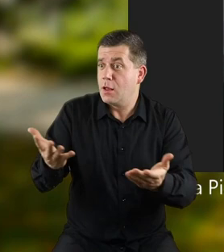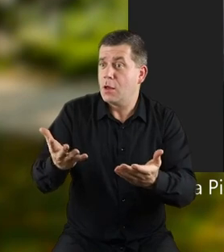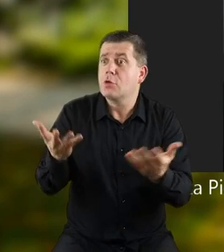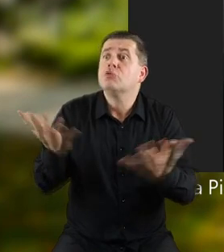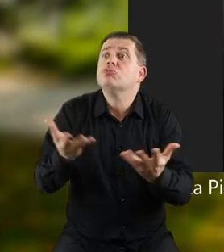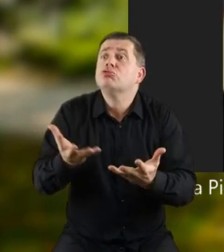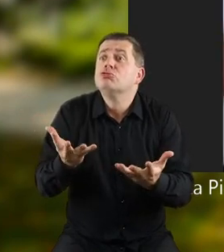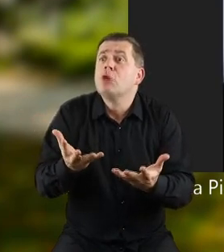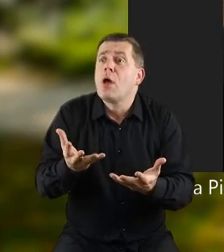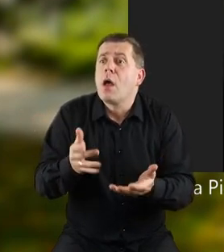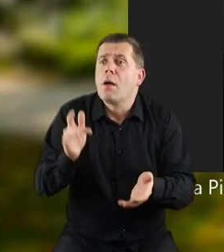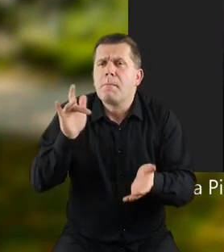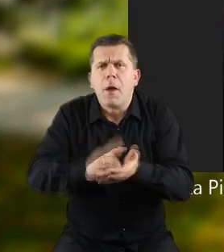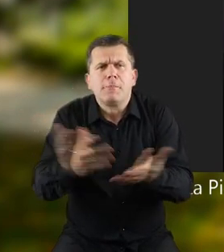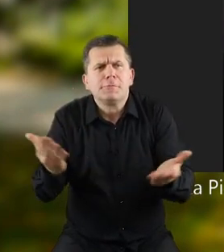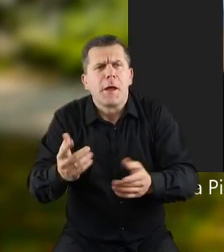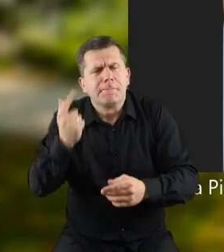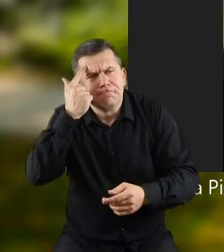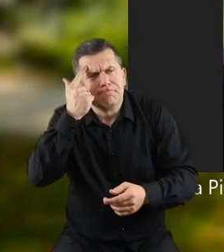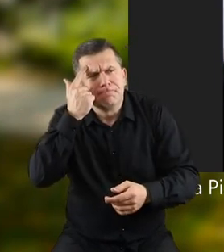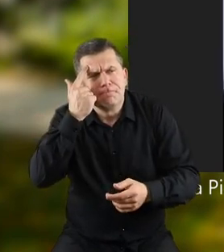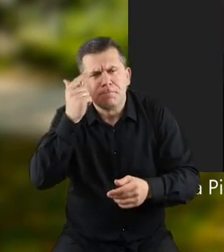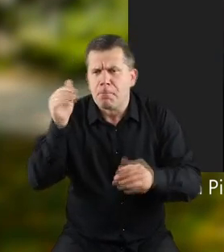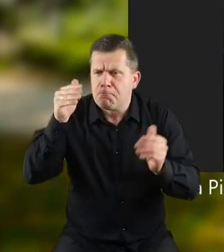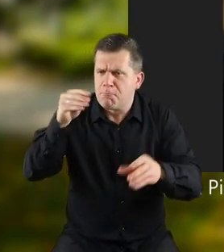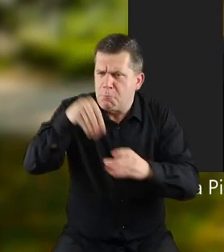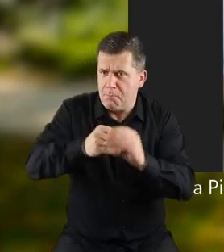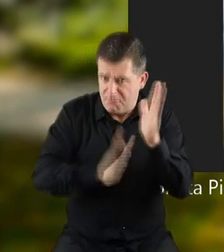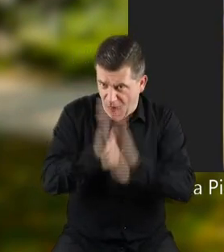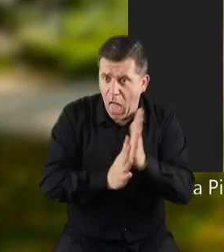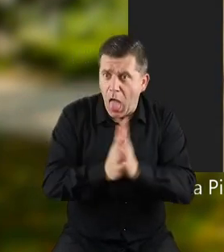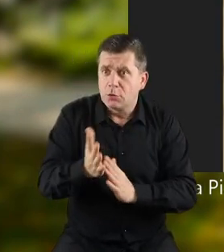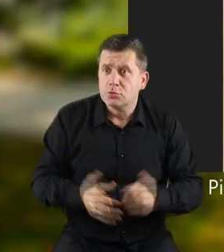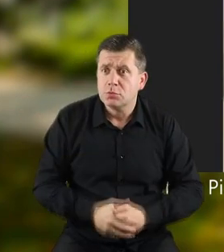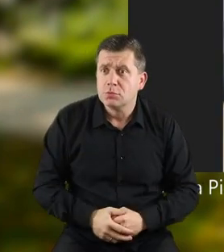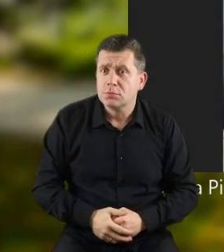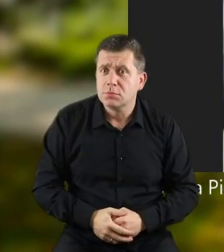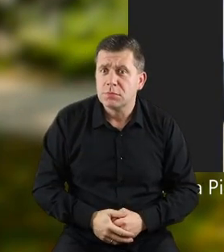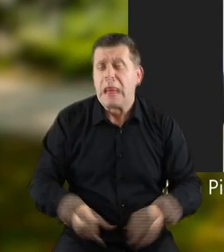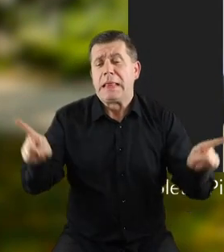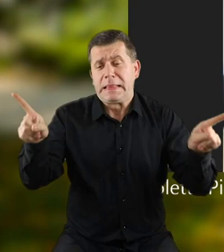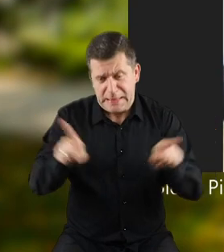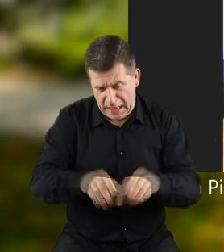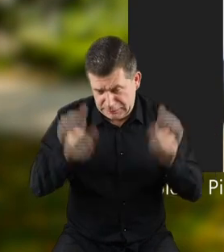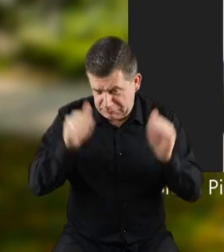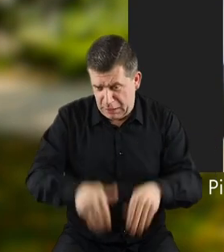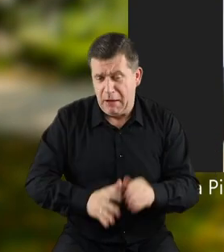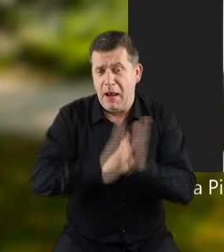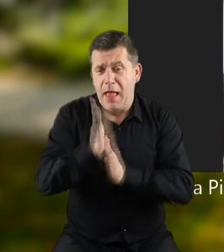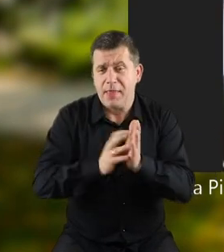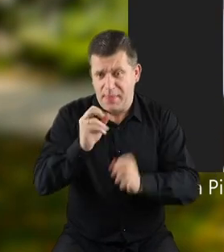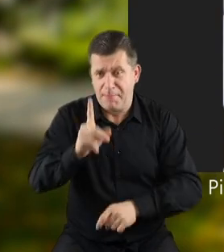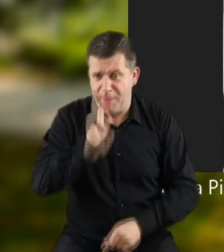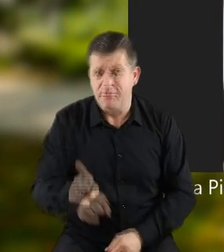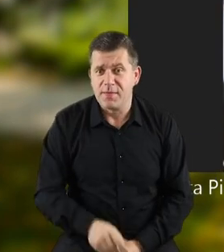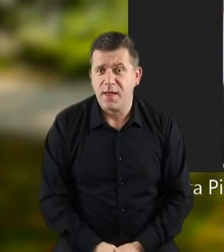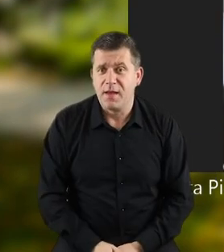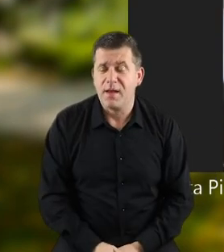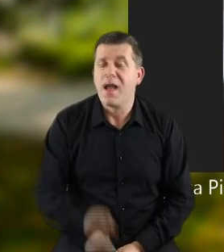to gdzie one się zdarzyć? No może w lesie? W lesie też zdarzają się bajki, prawda?